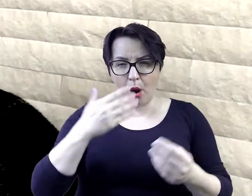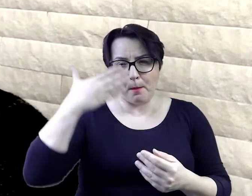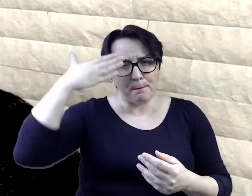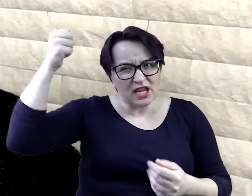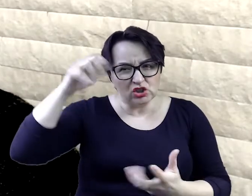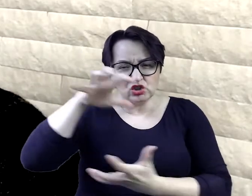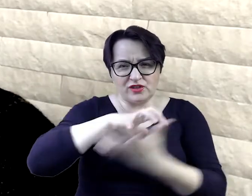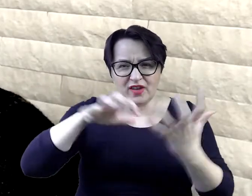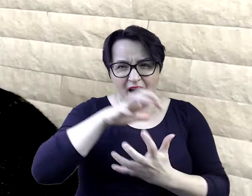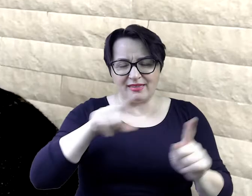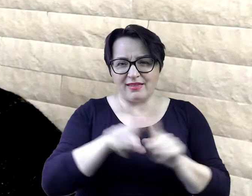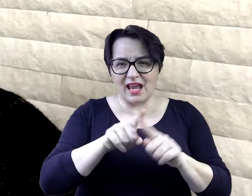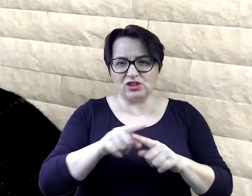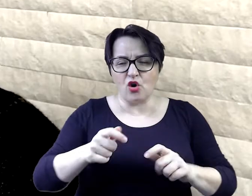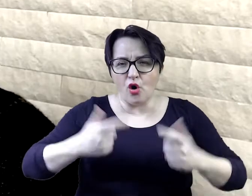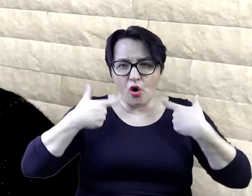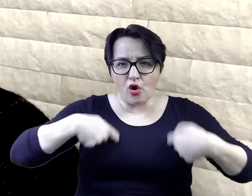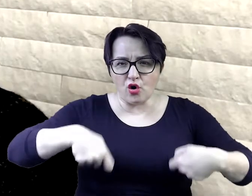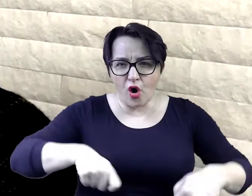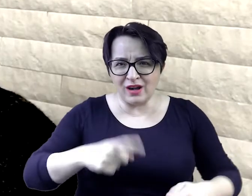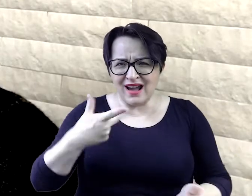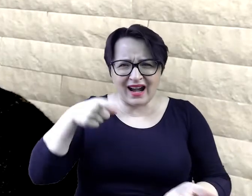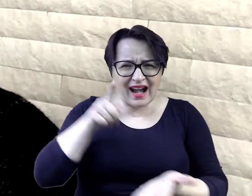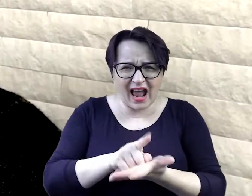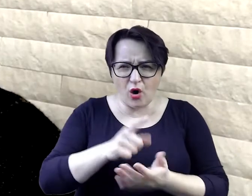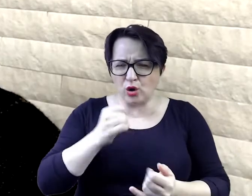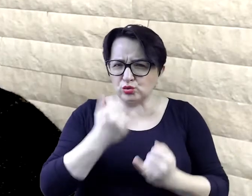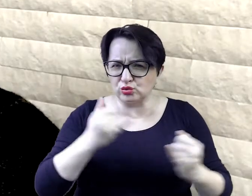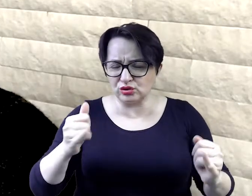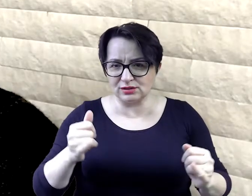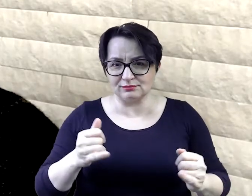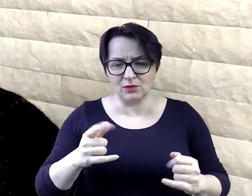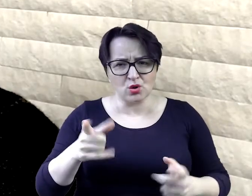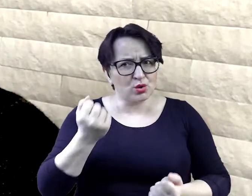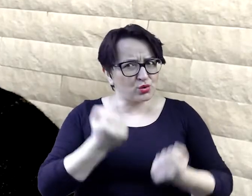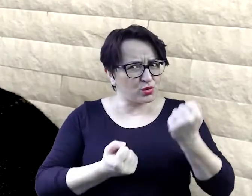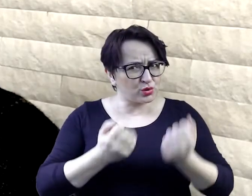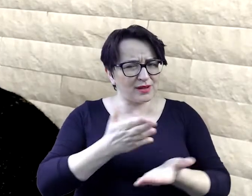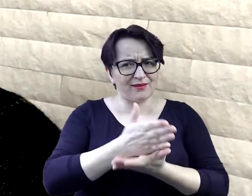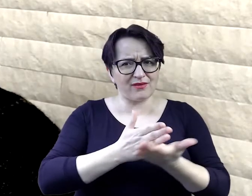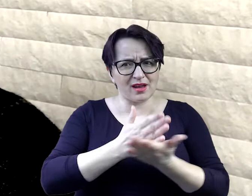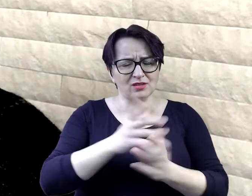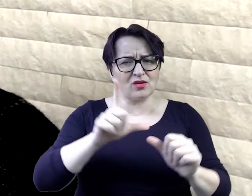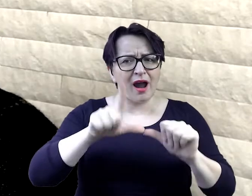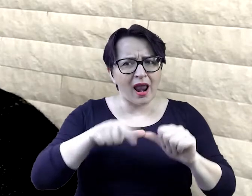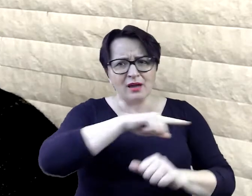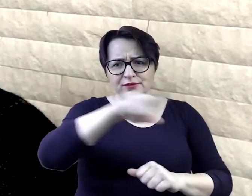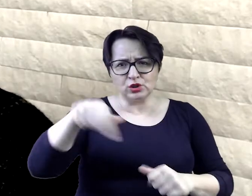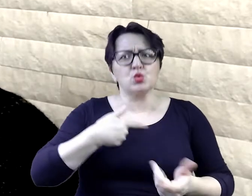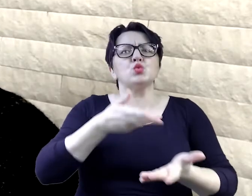do uwierzenia Ale przybyszom z planety Bibas Udało się uwiarygodnić informację W którą uwierzyli mieszkańcy